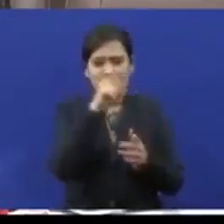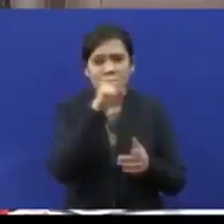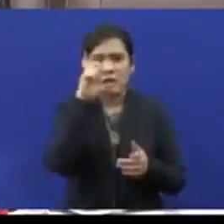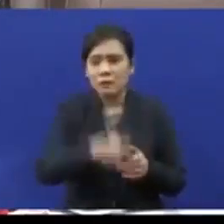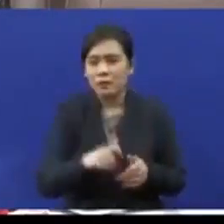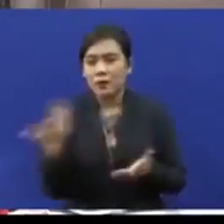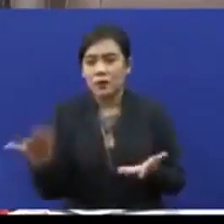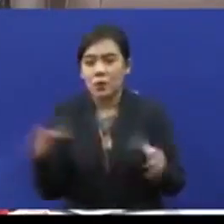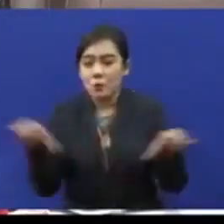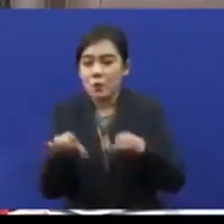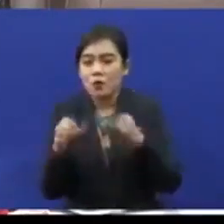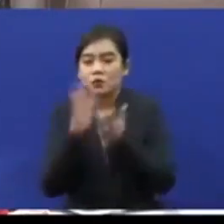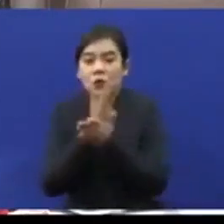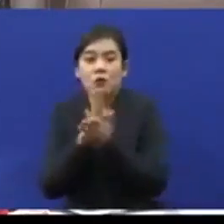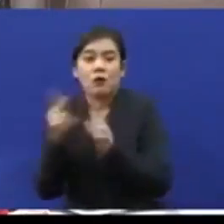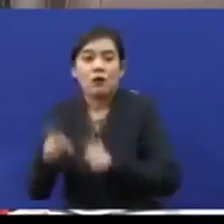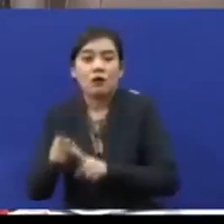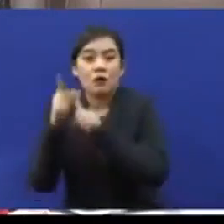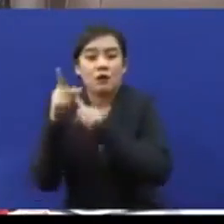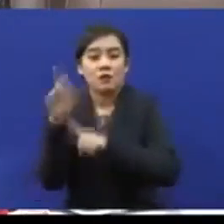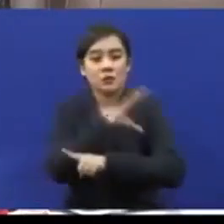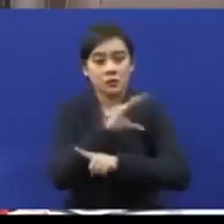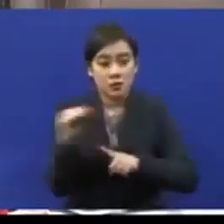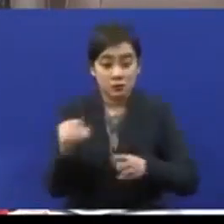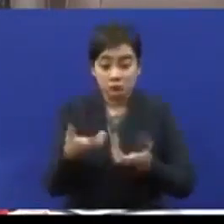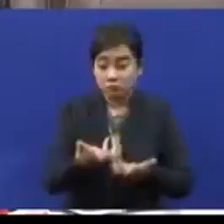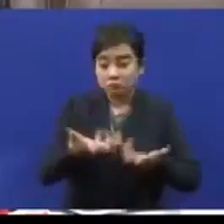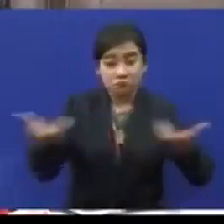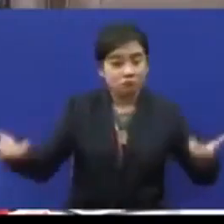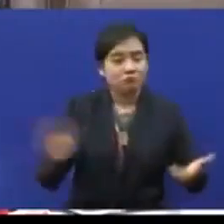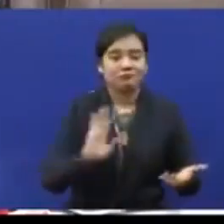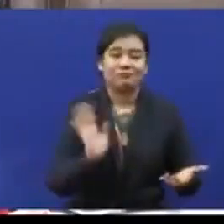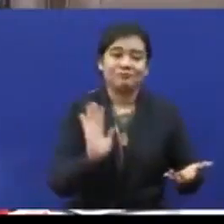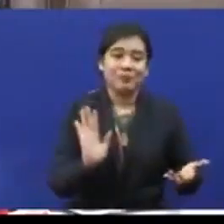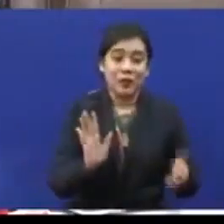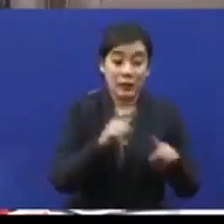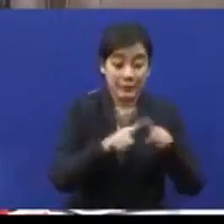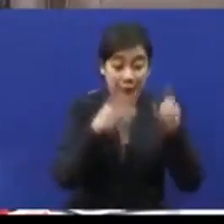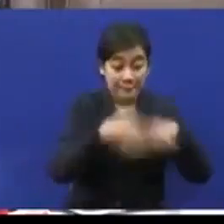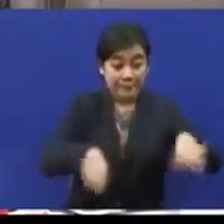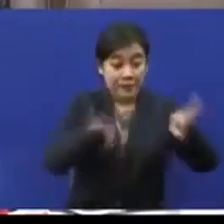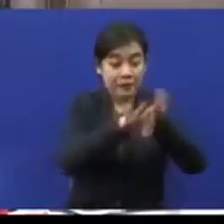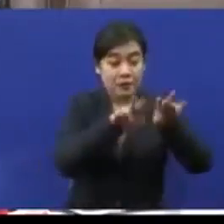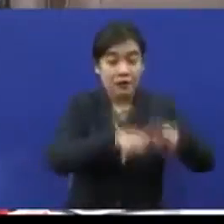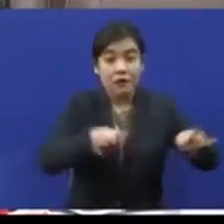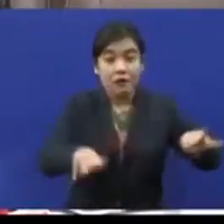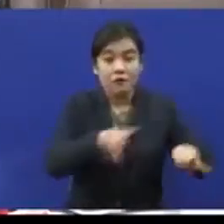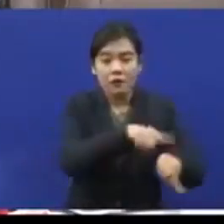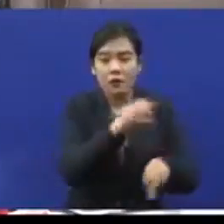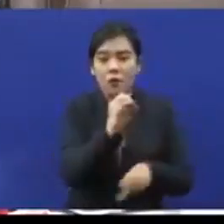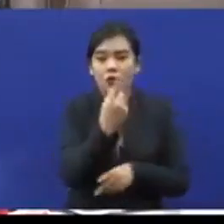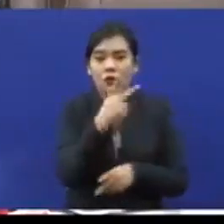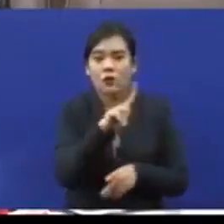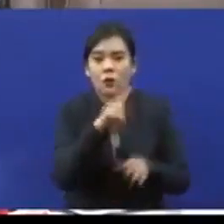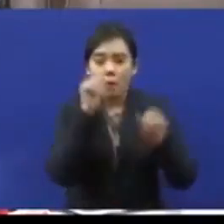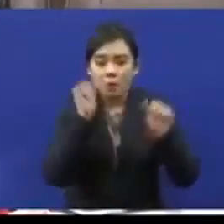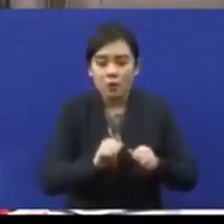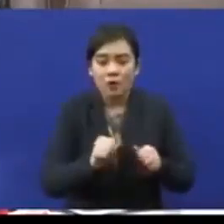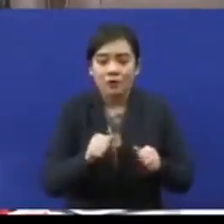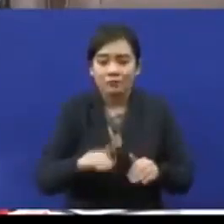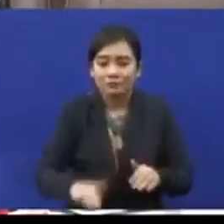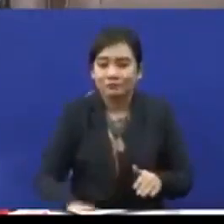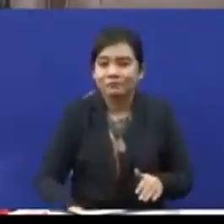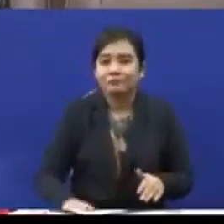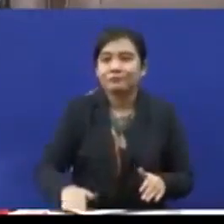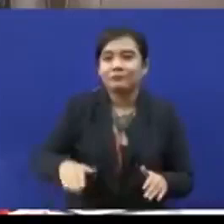sekolah khas untuk golongan OKU dan yang paling penting ialah kanak-kanak OKU boleh membesar